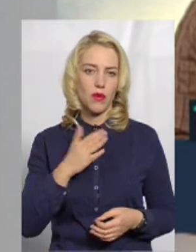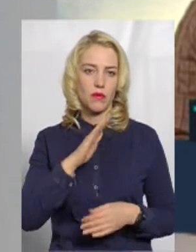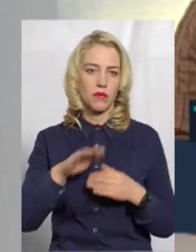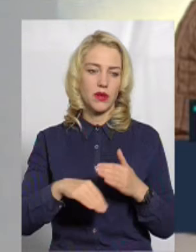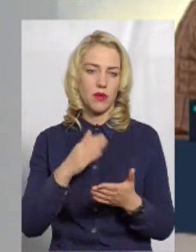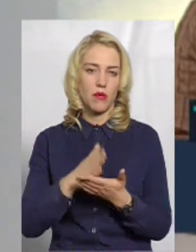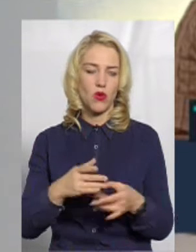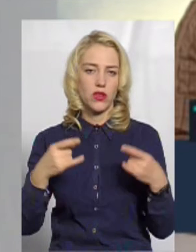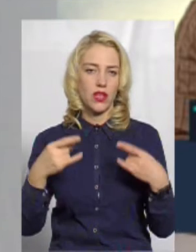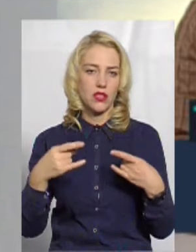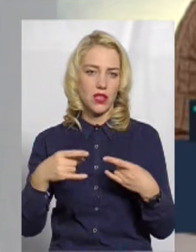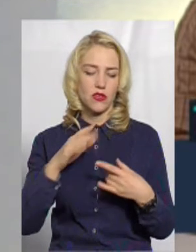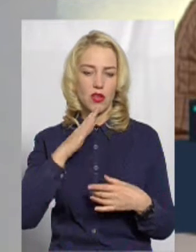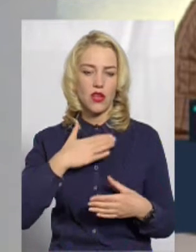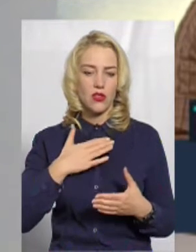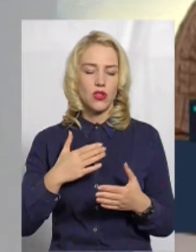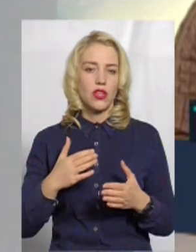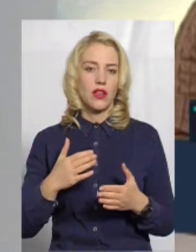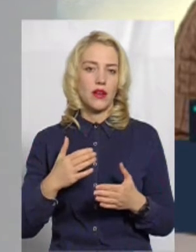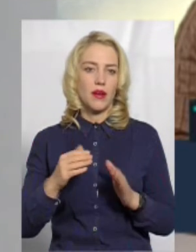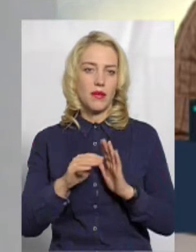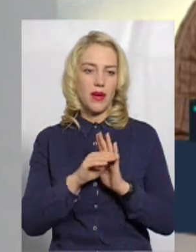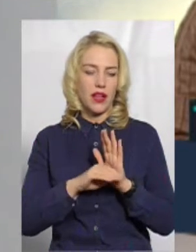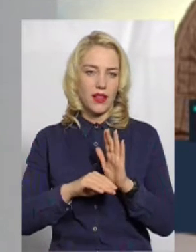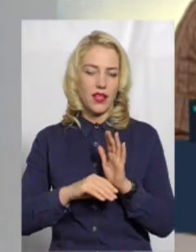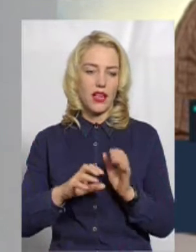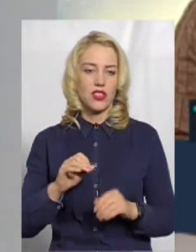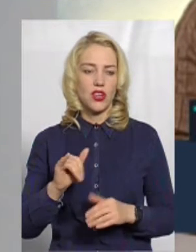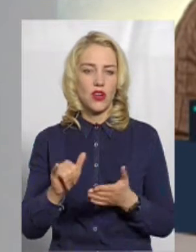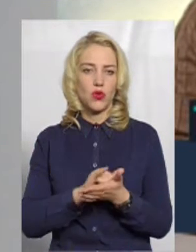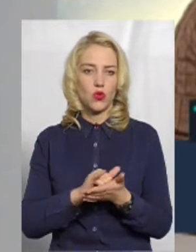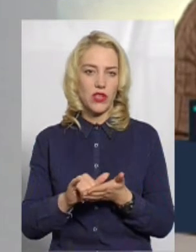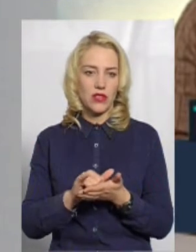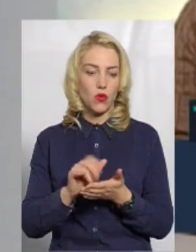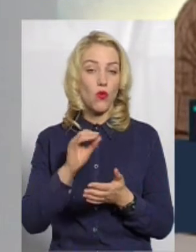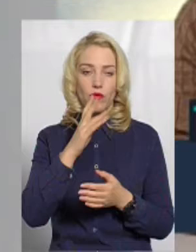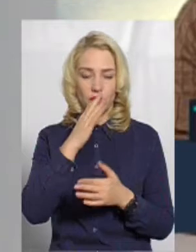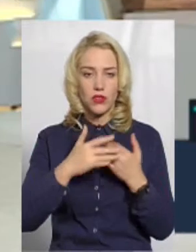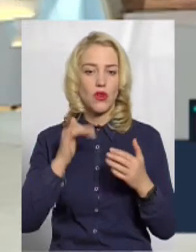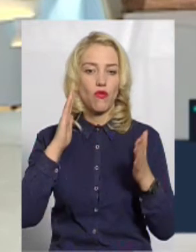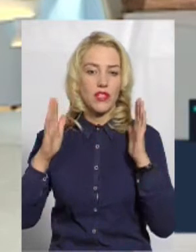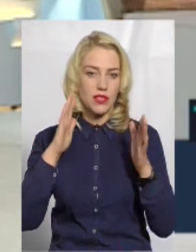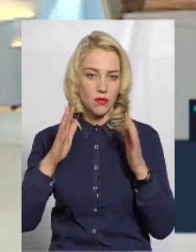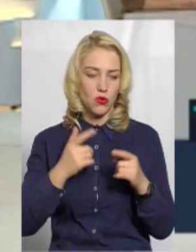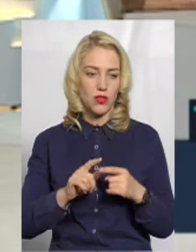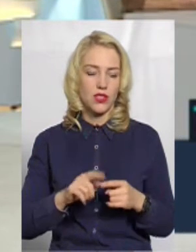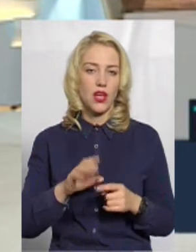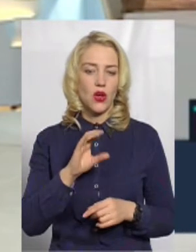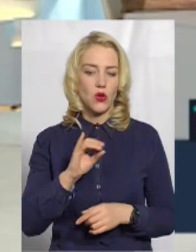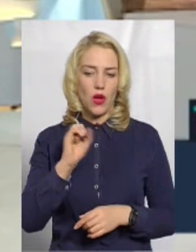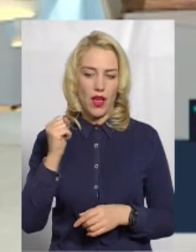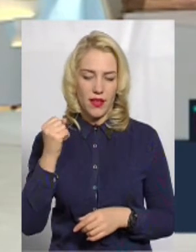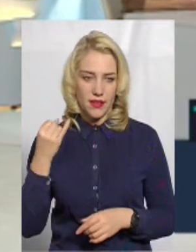трансляцією нашої передачі у Фейсбуці на сторінці UA-поділля. Сьогодні розмовляємо про суть акції